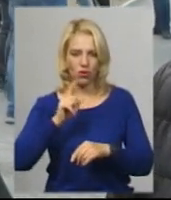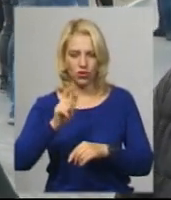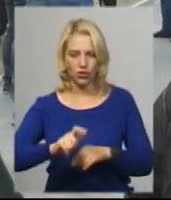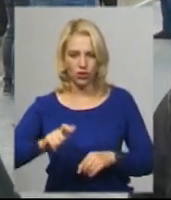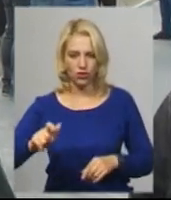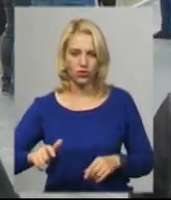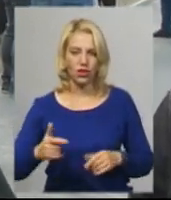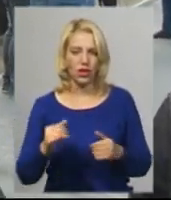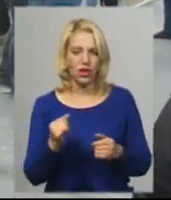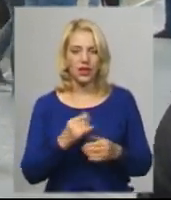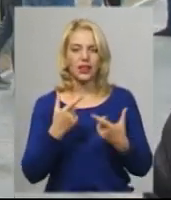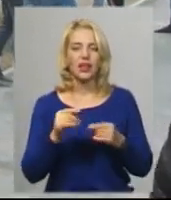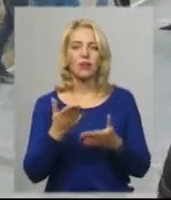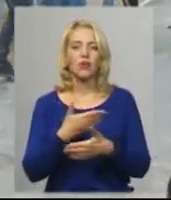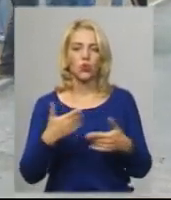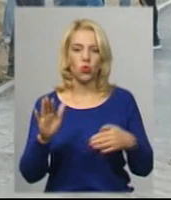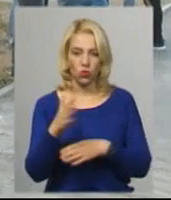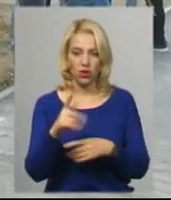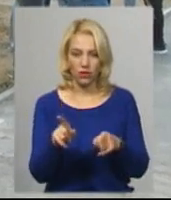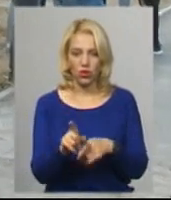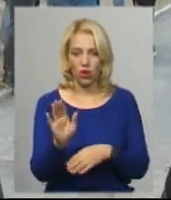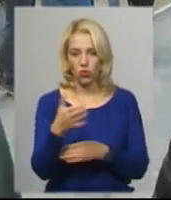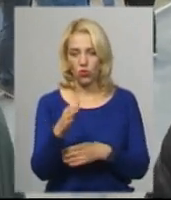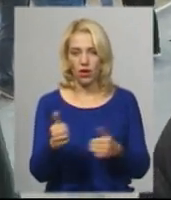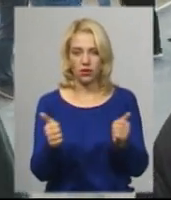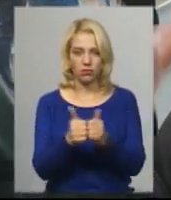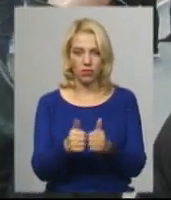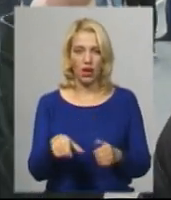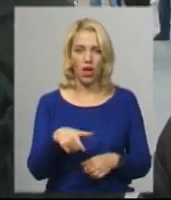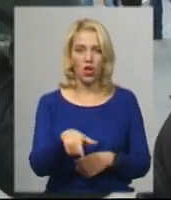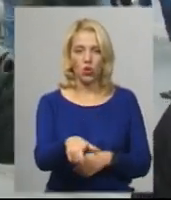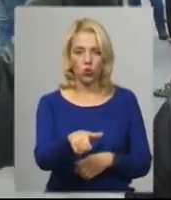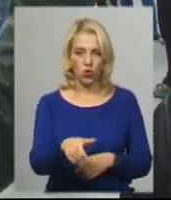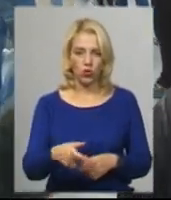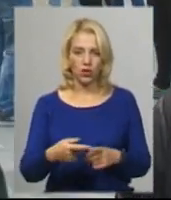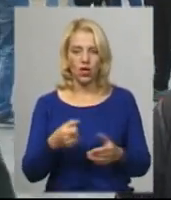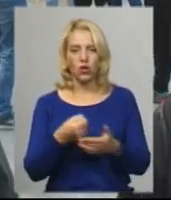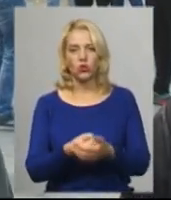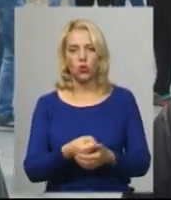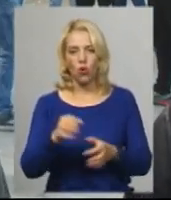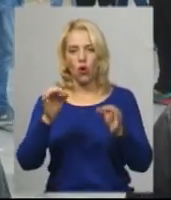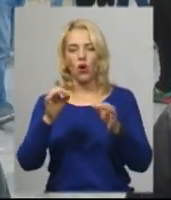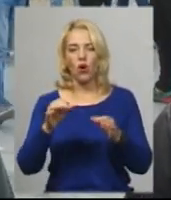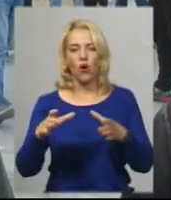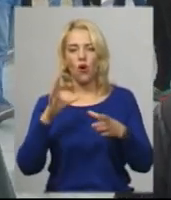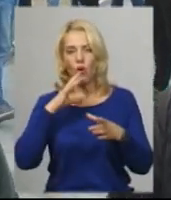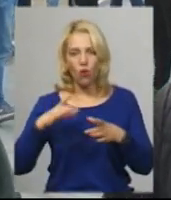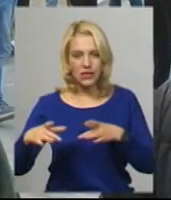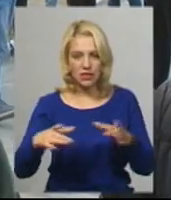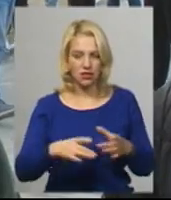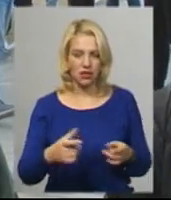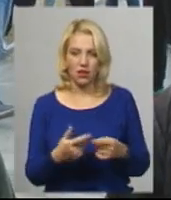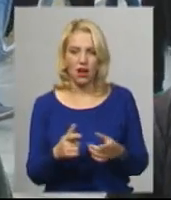де ми гуляємо? Отак і гуляємо. Попри дорогу до озера. Але з таким супуском не